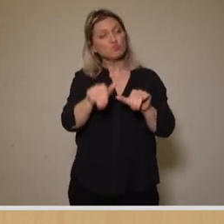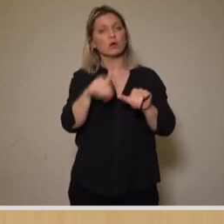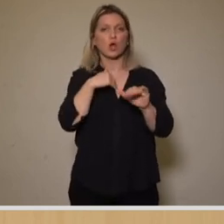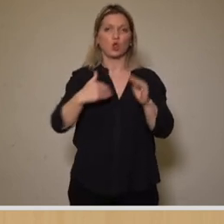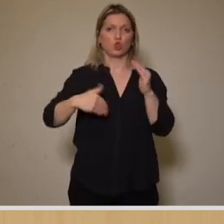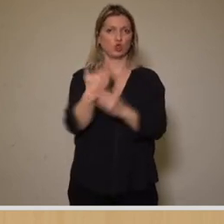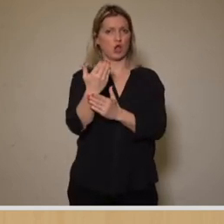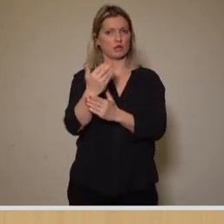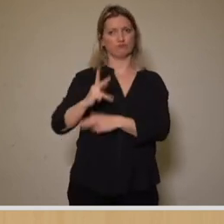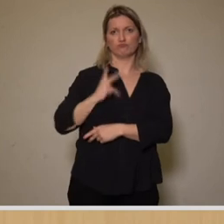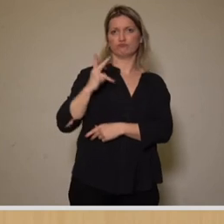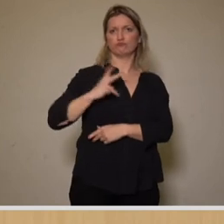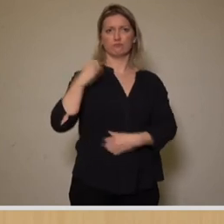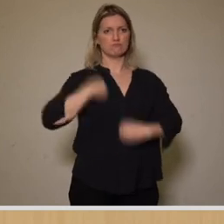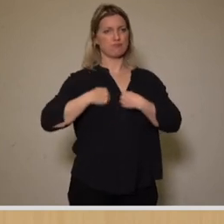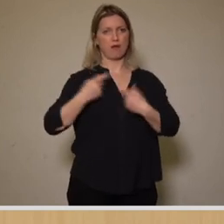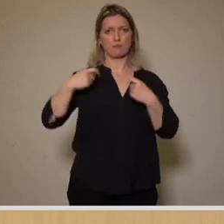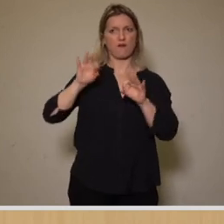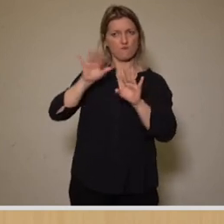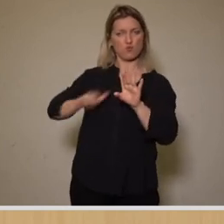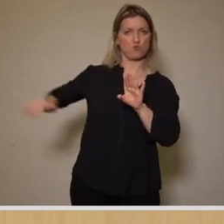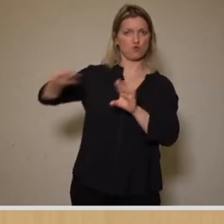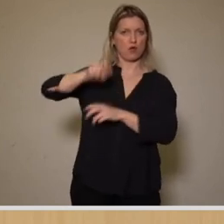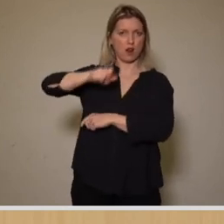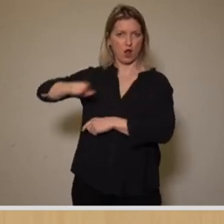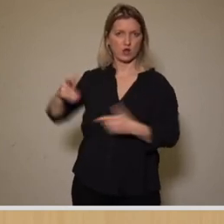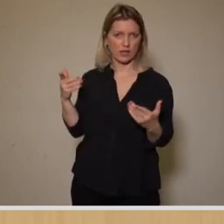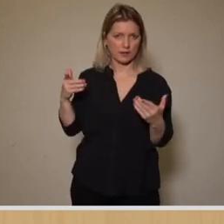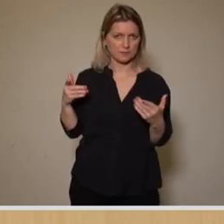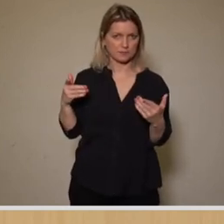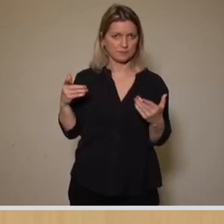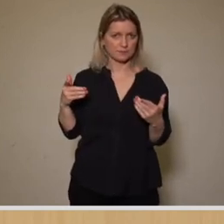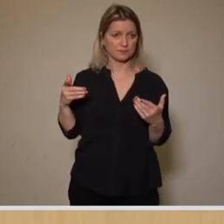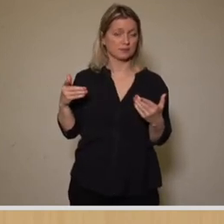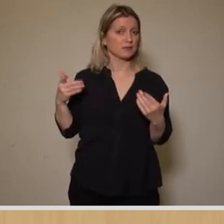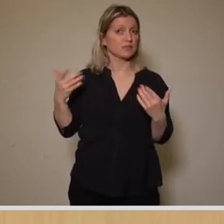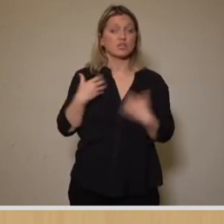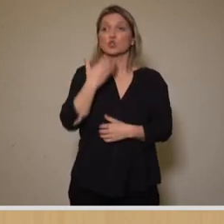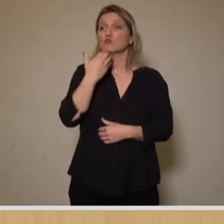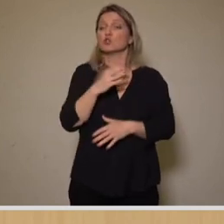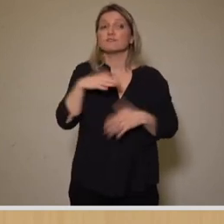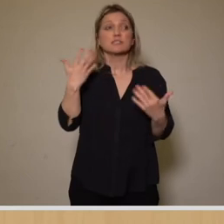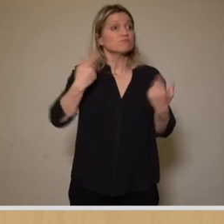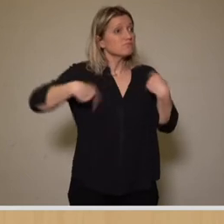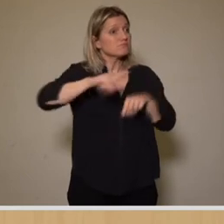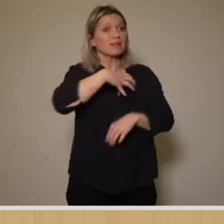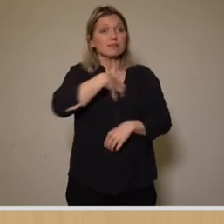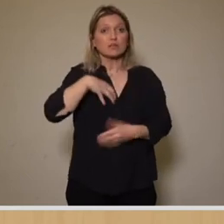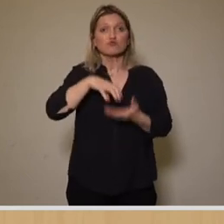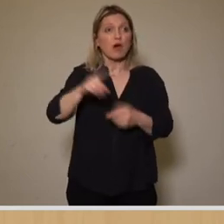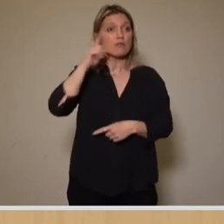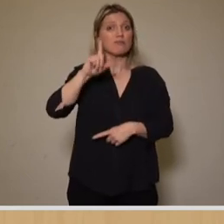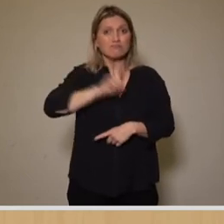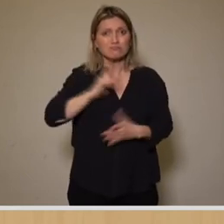modernes, leistungsgerechtes Bad für die Pieschner. Was immer wir wollen, wir sind der Dresdner Stadtrat, wir haben darüber zu